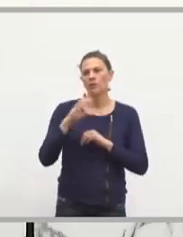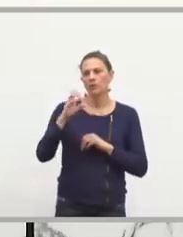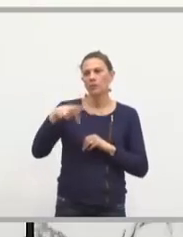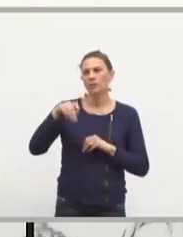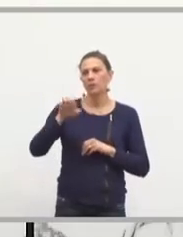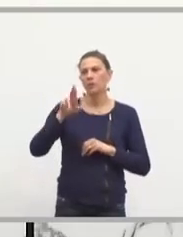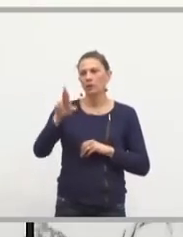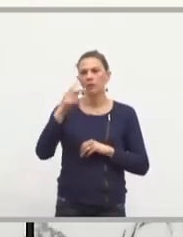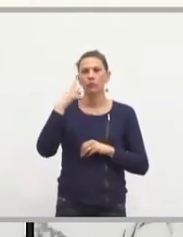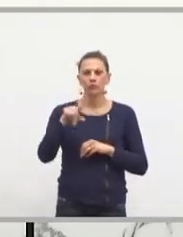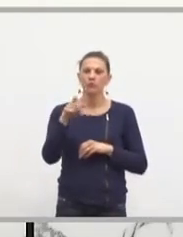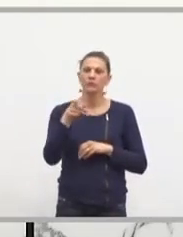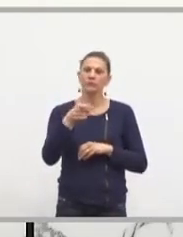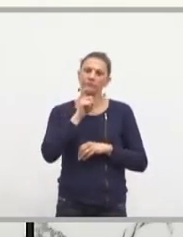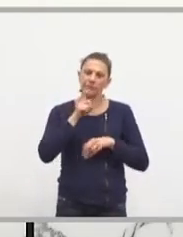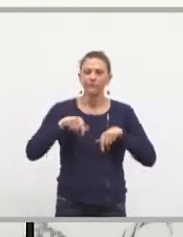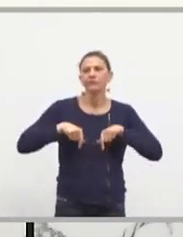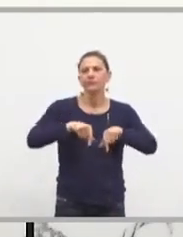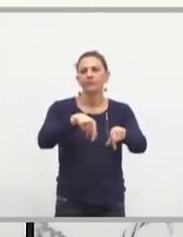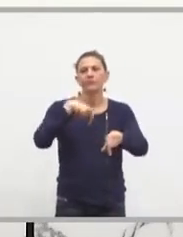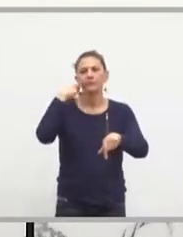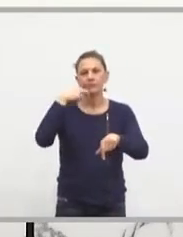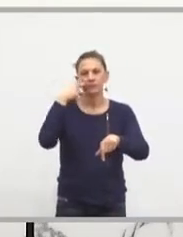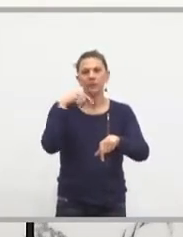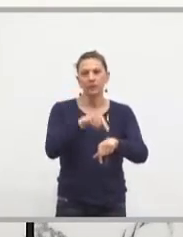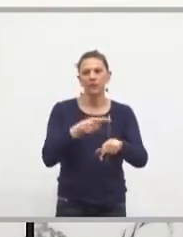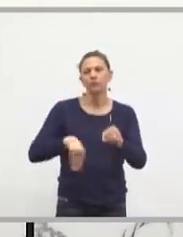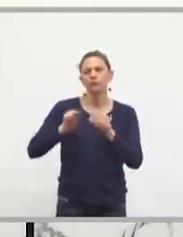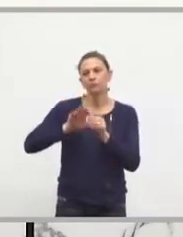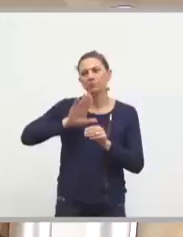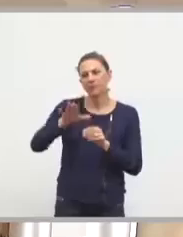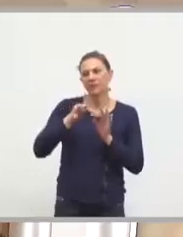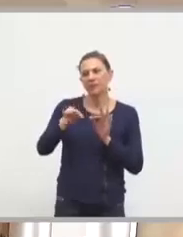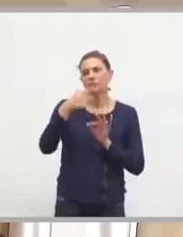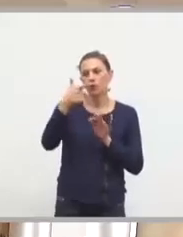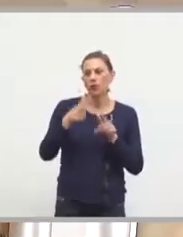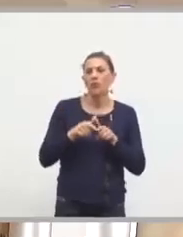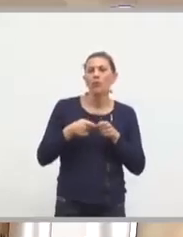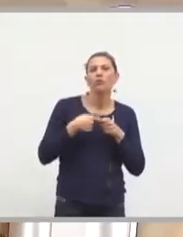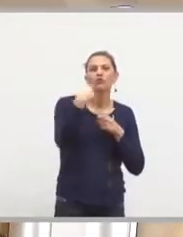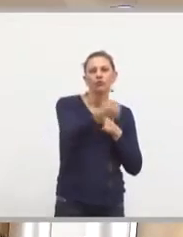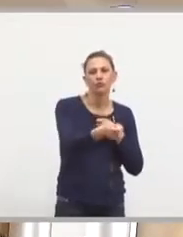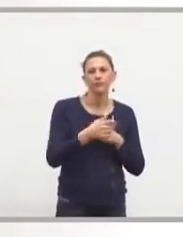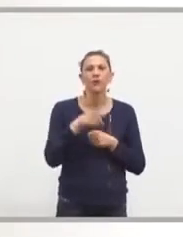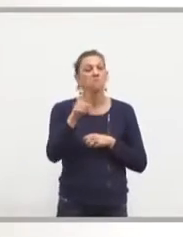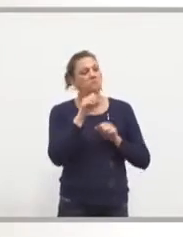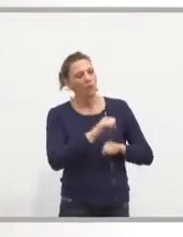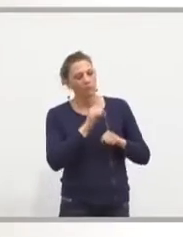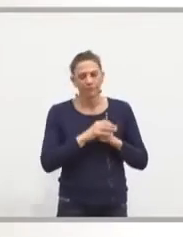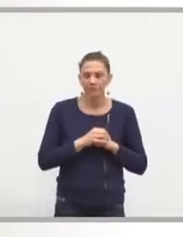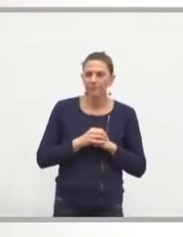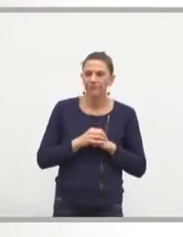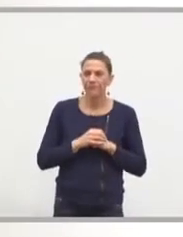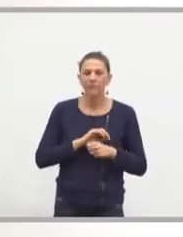ferroviaire et notamment les réserves poussières sur la ligne 2. D'accord. Prolongation. Le deuxième point, c'est celui qui concerne le contournement ouest.